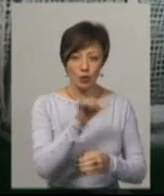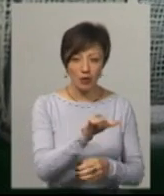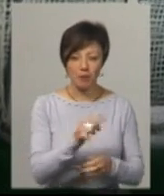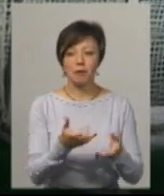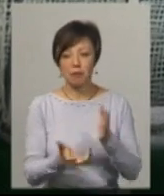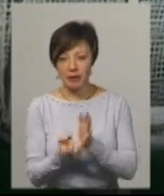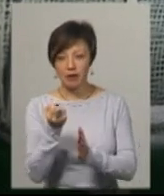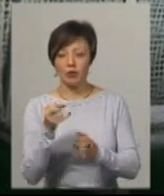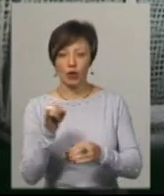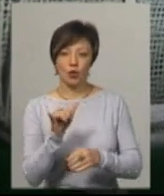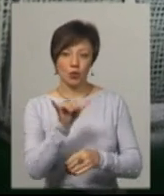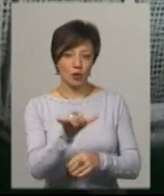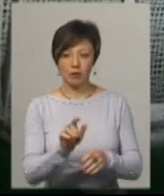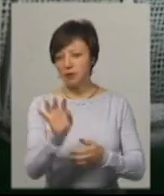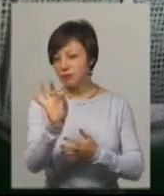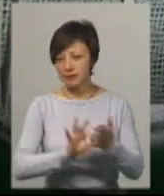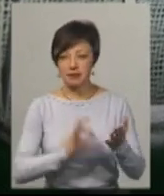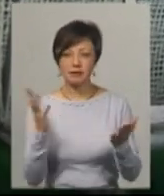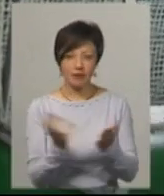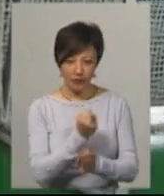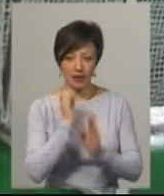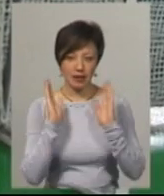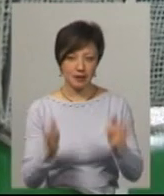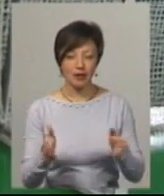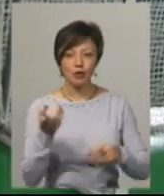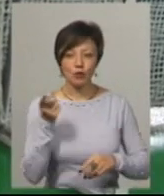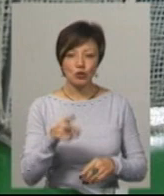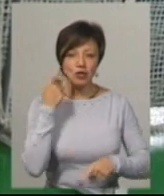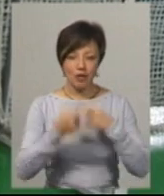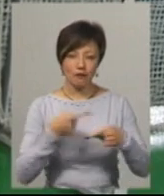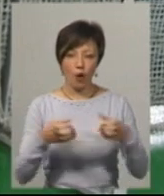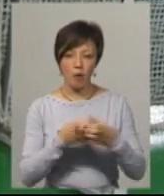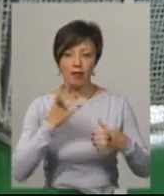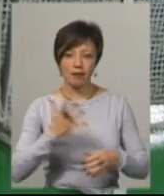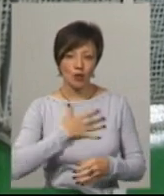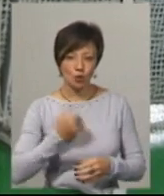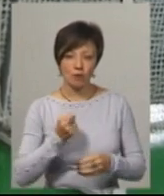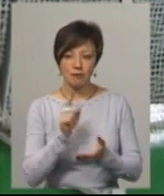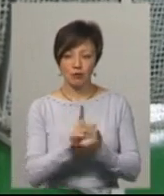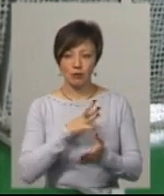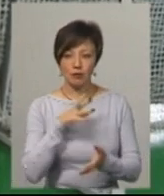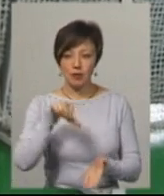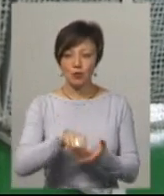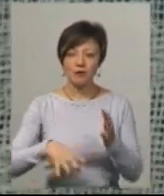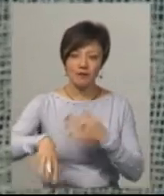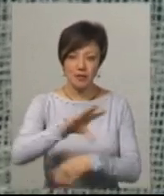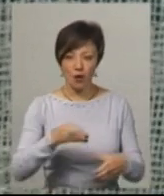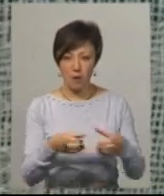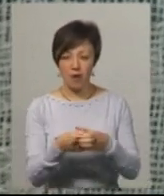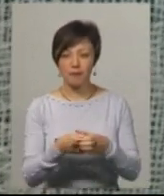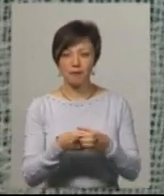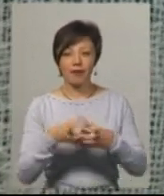тебе підтримують і в тебе одразу ж вийти, тому що завжди командний дух має бути присутнім у всій команді.